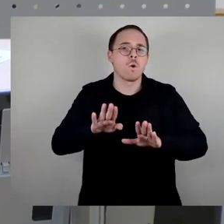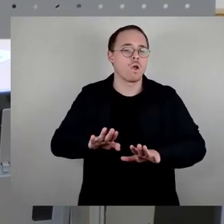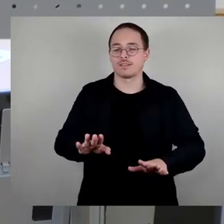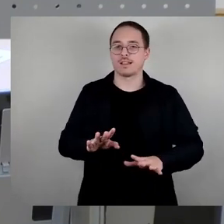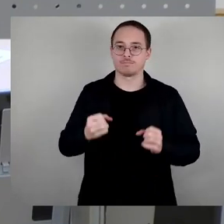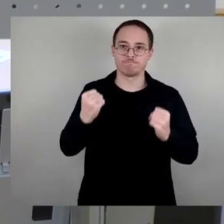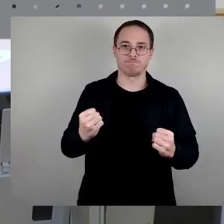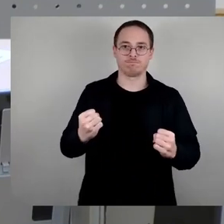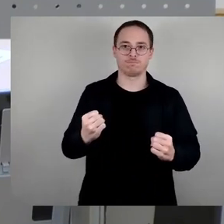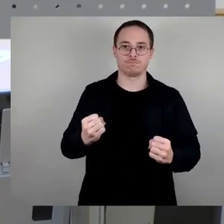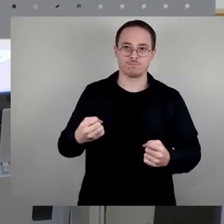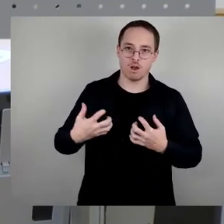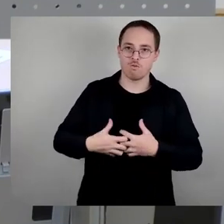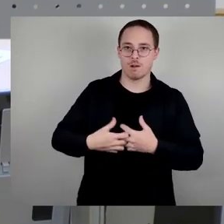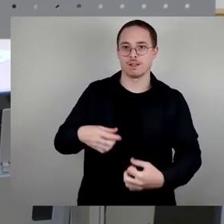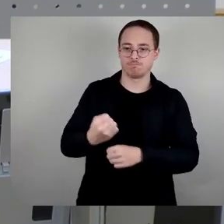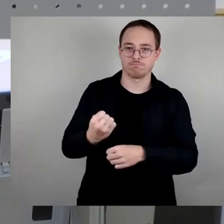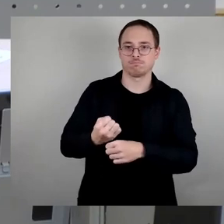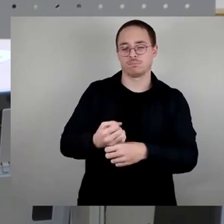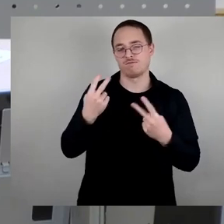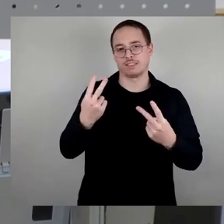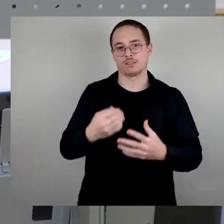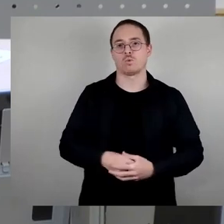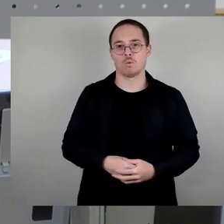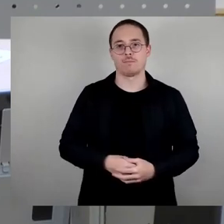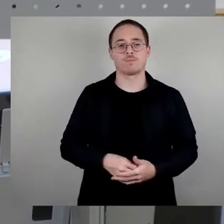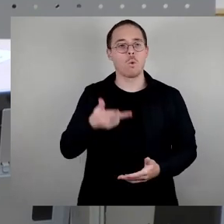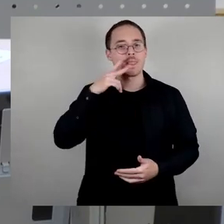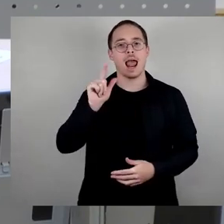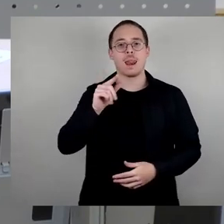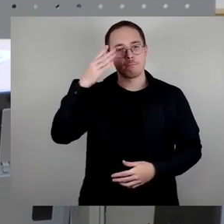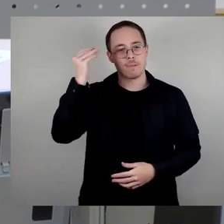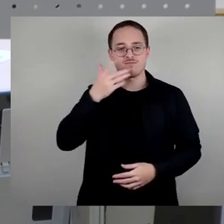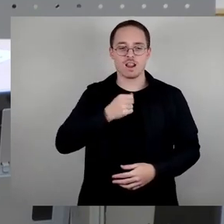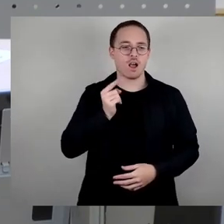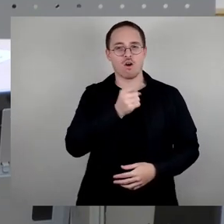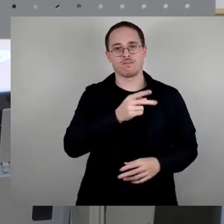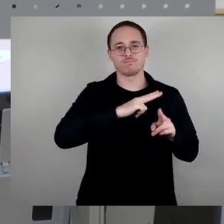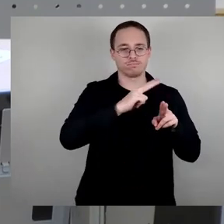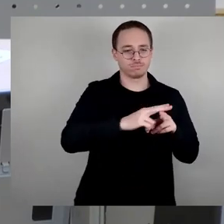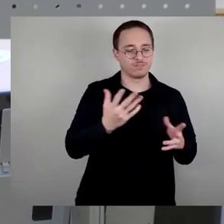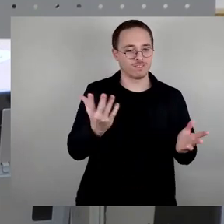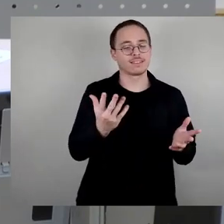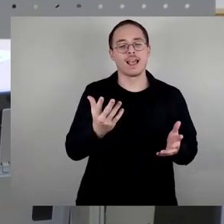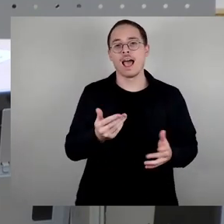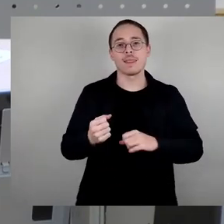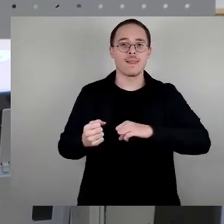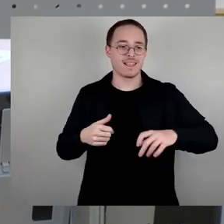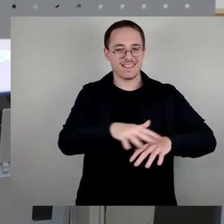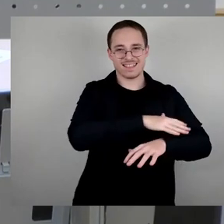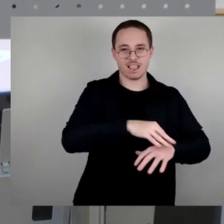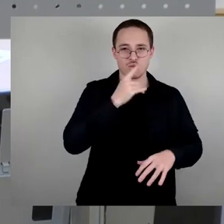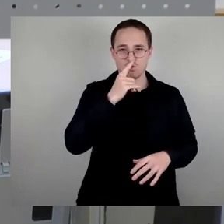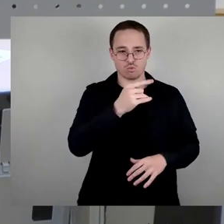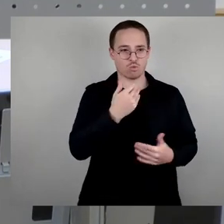Und Herr Lippmann, ich muss Sie auch insofern korrigieren, die Linke soll mal rüber zu sein in diesen Themen. Ich bin ja in den 80er Jahren und zur Wende mit auf der Straße gewesen.